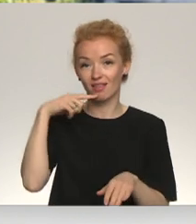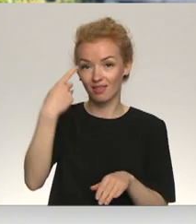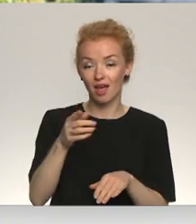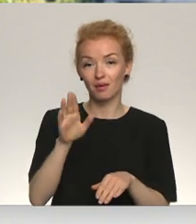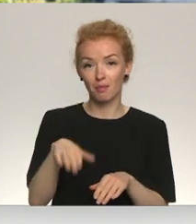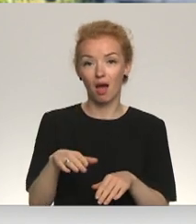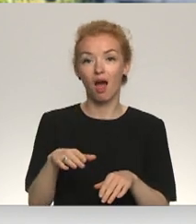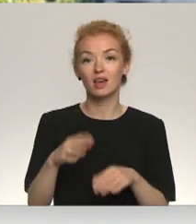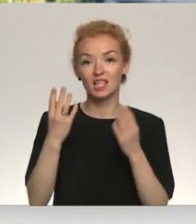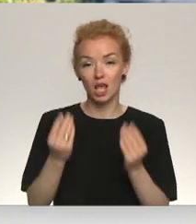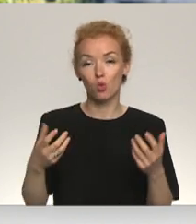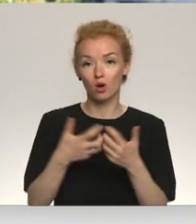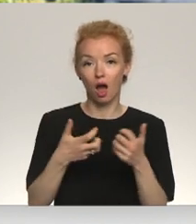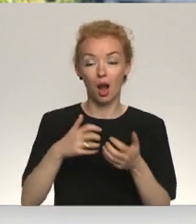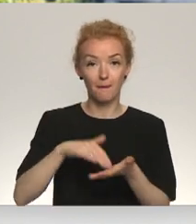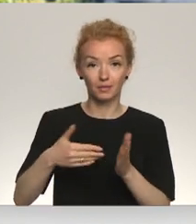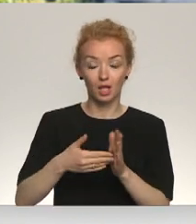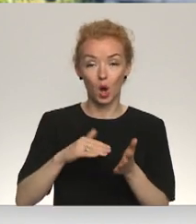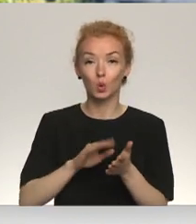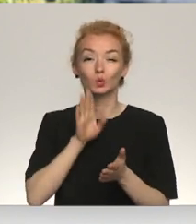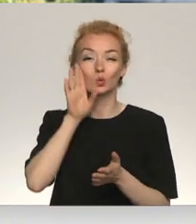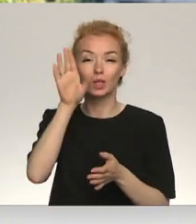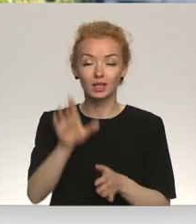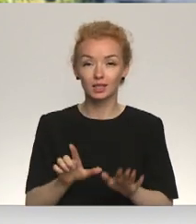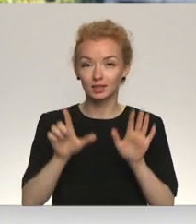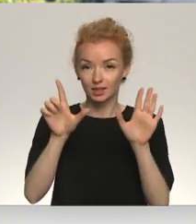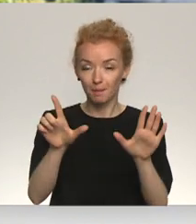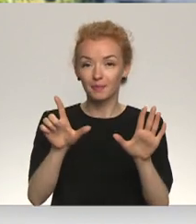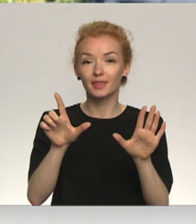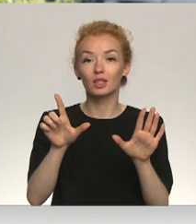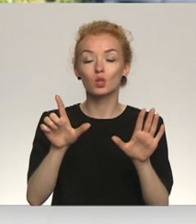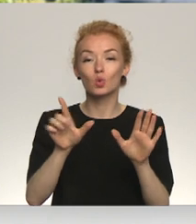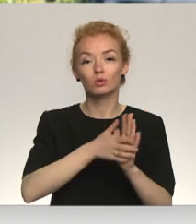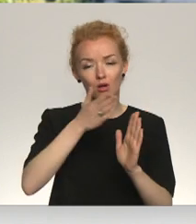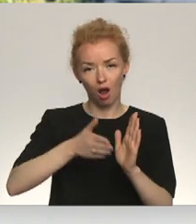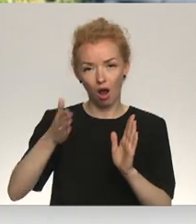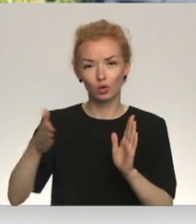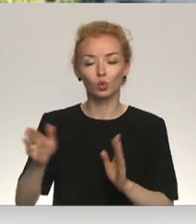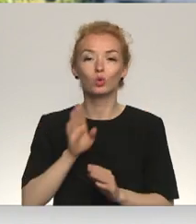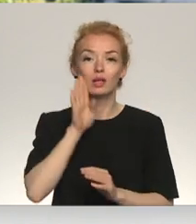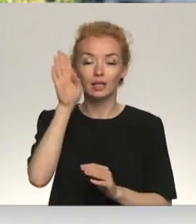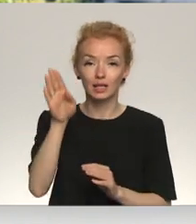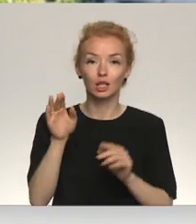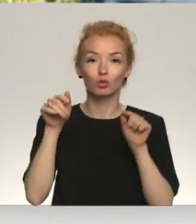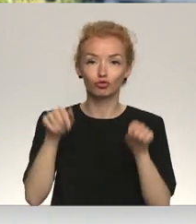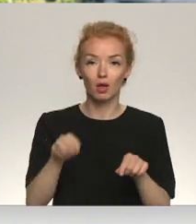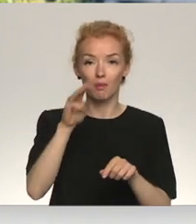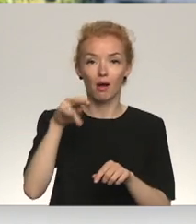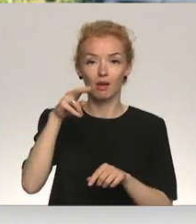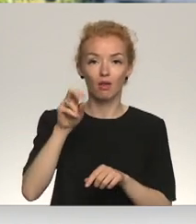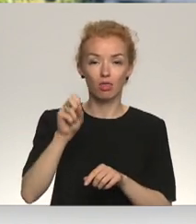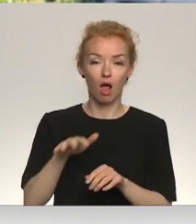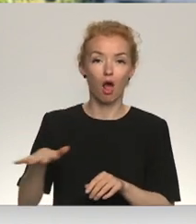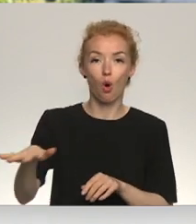dienu kara apstākļos. No rīta septiņos no rīta, kā ik katru rītu šeit maiden laukumā